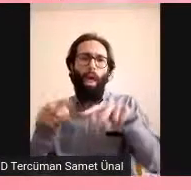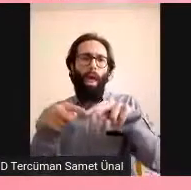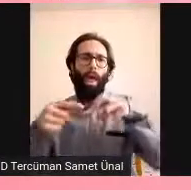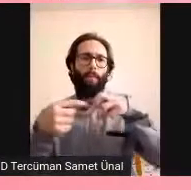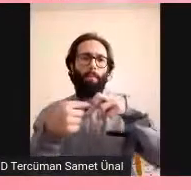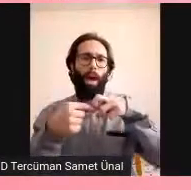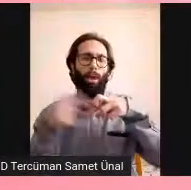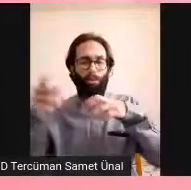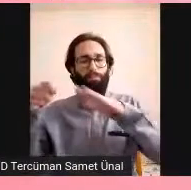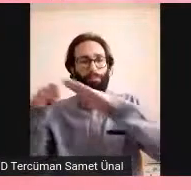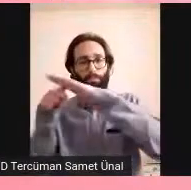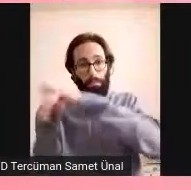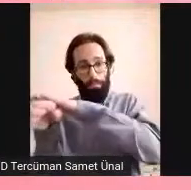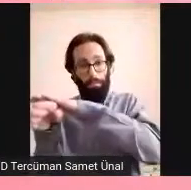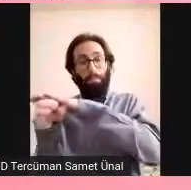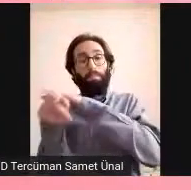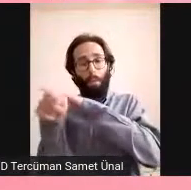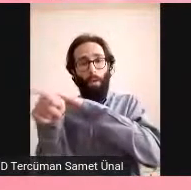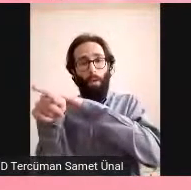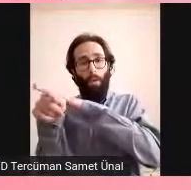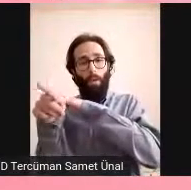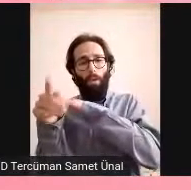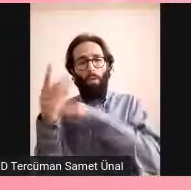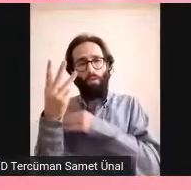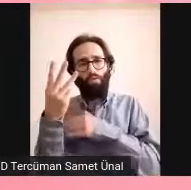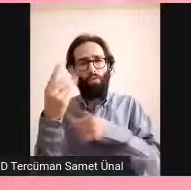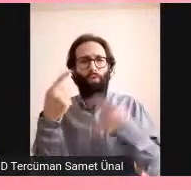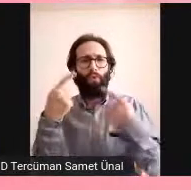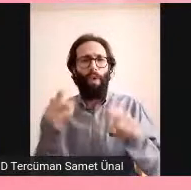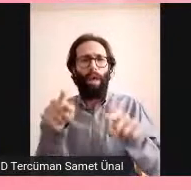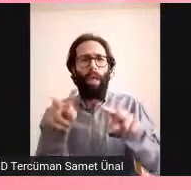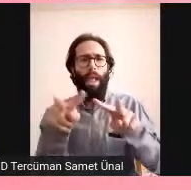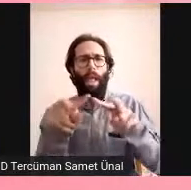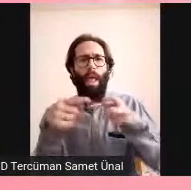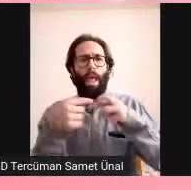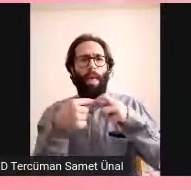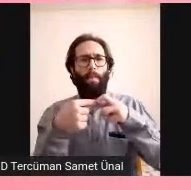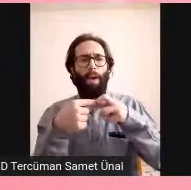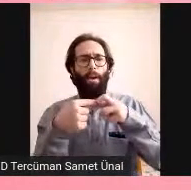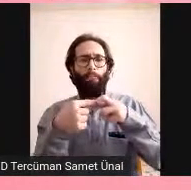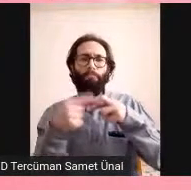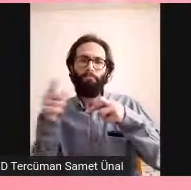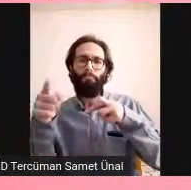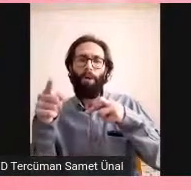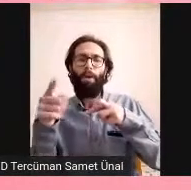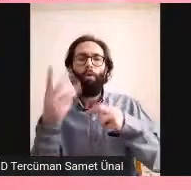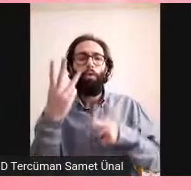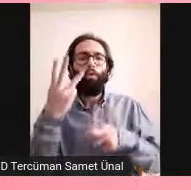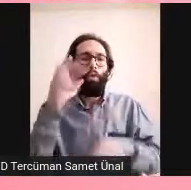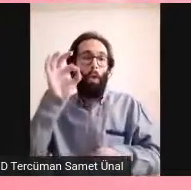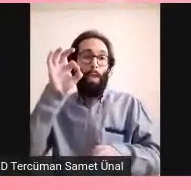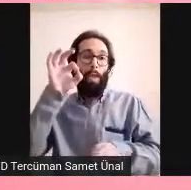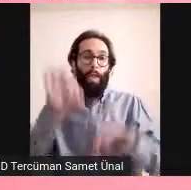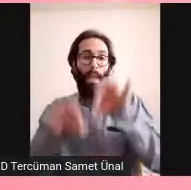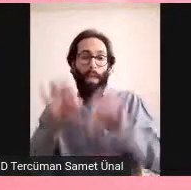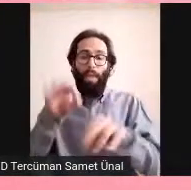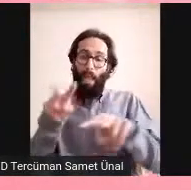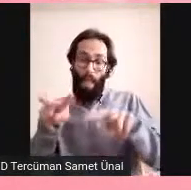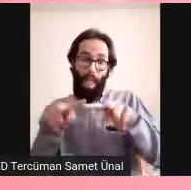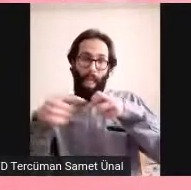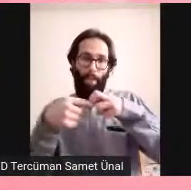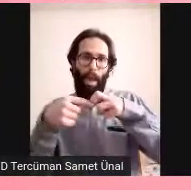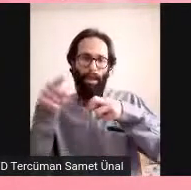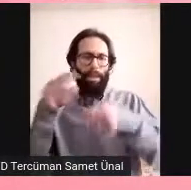tesla MR ile çekim yapıyorlar. 3 tesla MR ne demek? Hastanelerde çoğunlukla bir buçuk